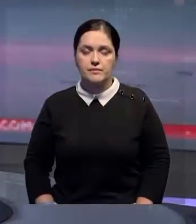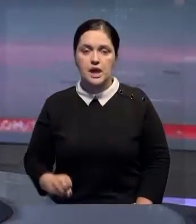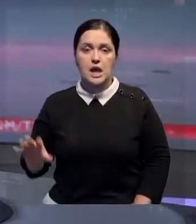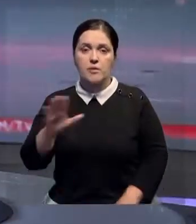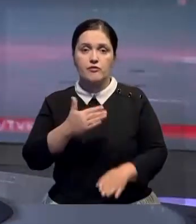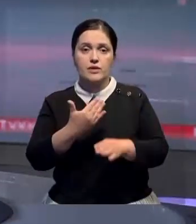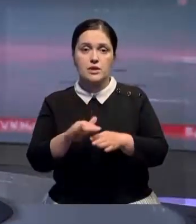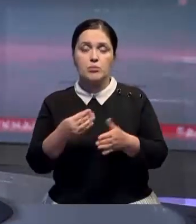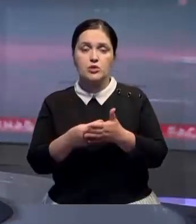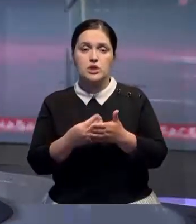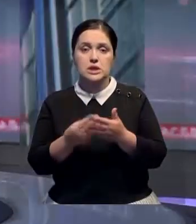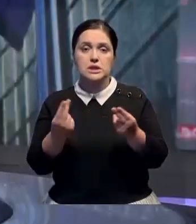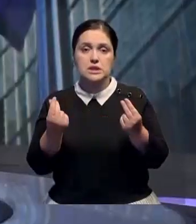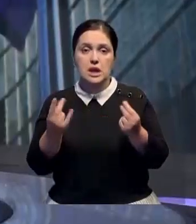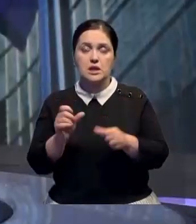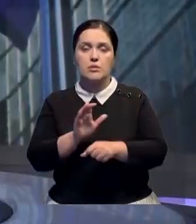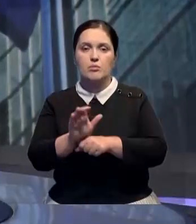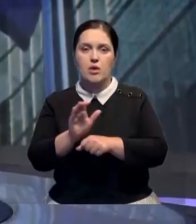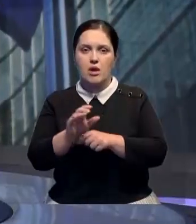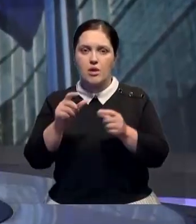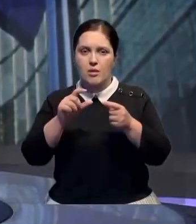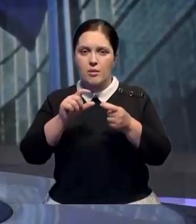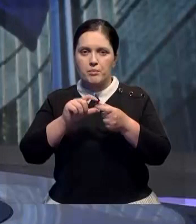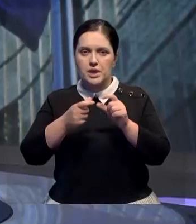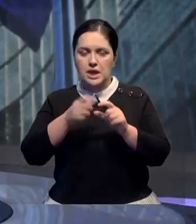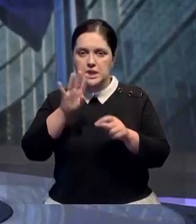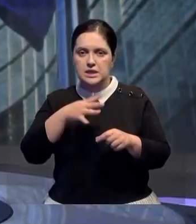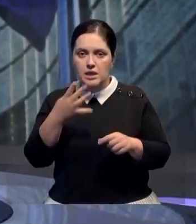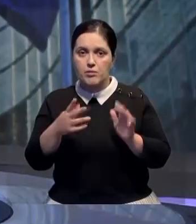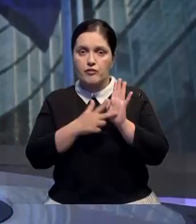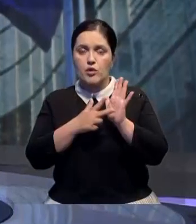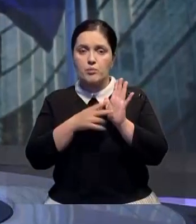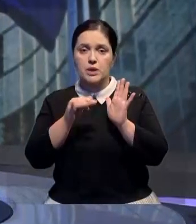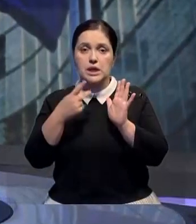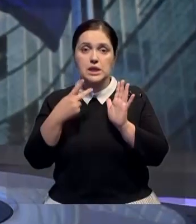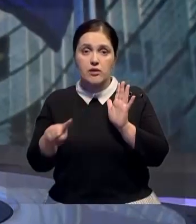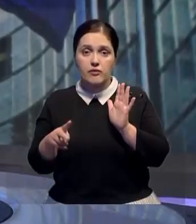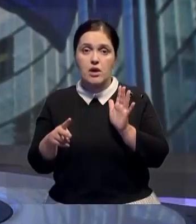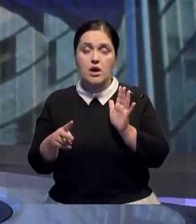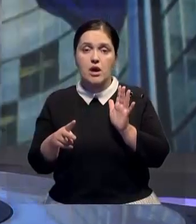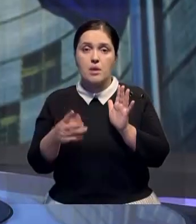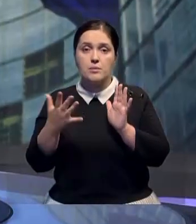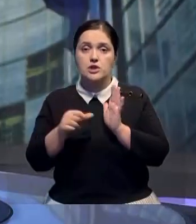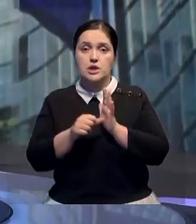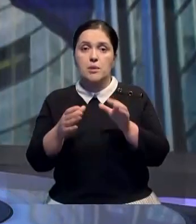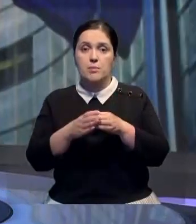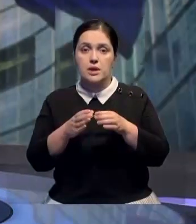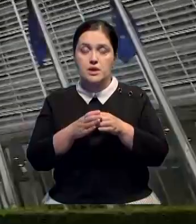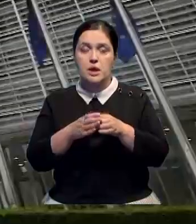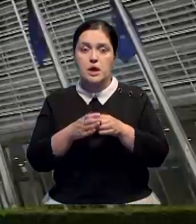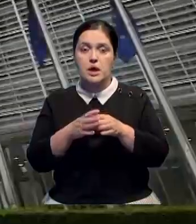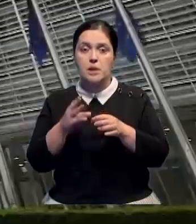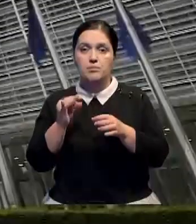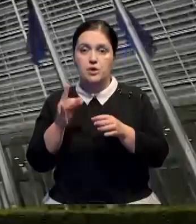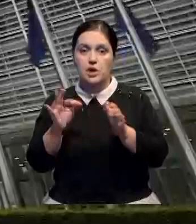Евросоюз выделит больше бюджетных средств на производство микросхем. Более 8 миллиардов евро поддержки получат 56 компаний